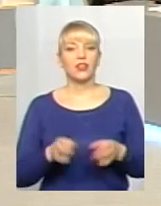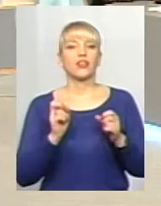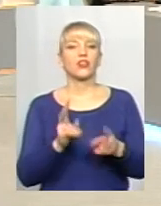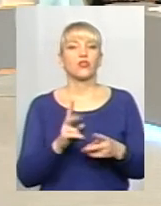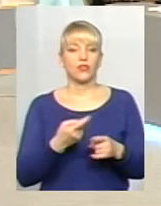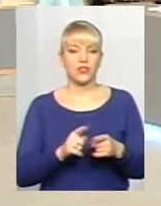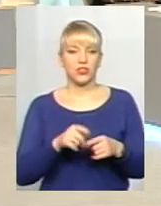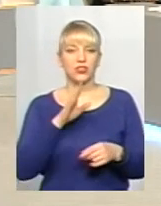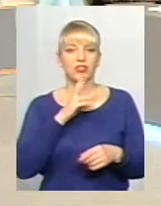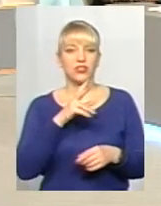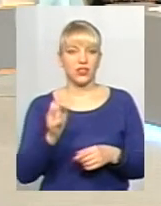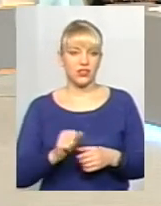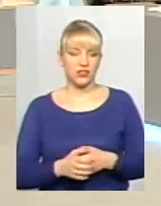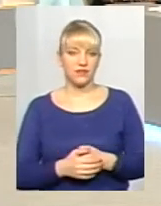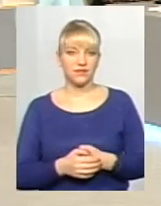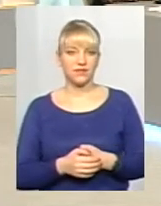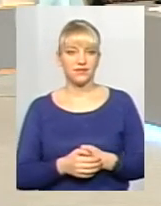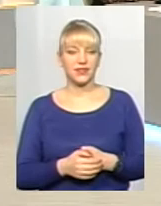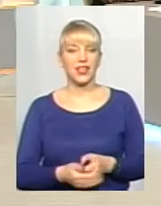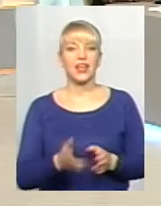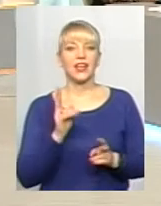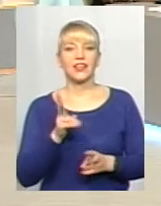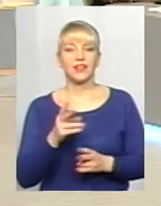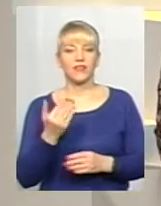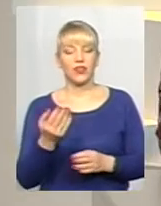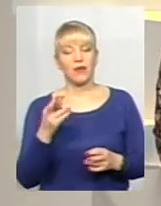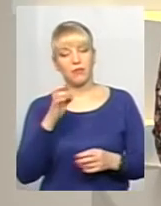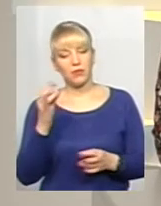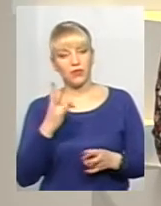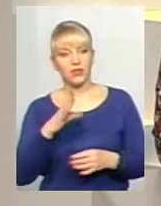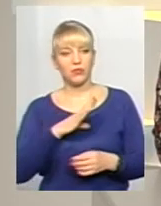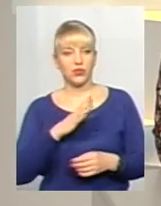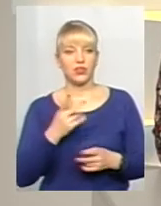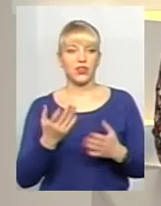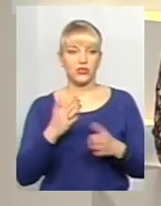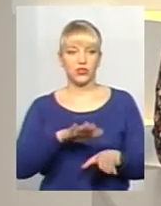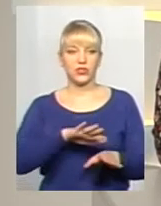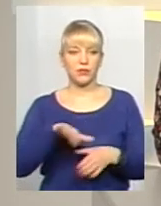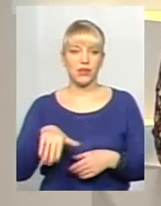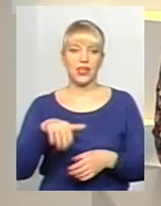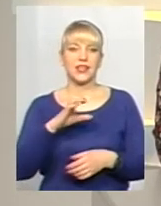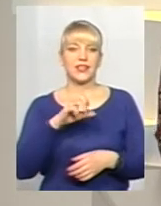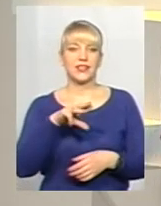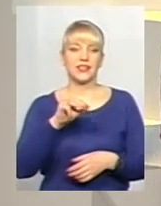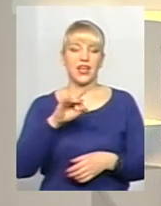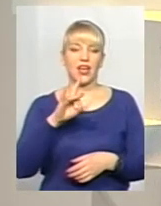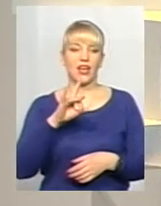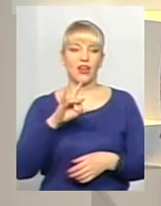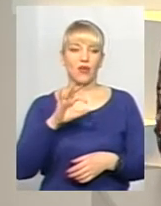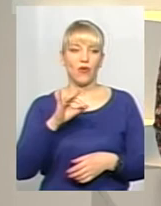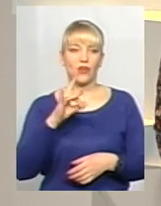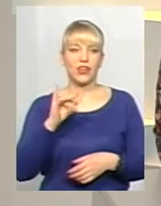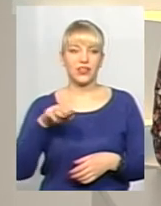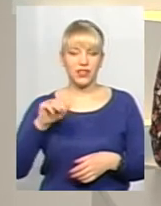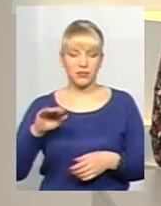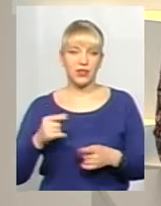жінка на війні? Ким вона мала би бути, якщо ми відкинемо стереотипи, так? Що